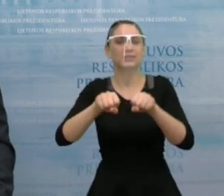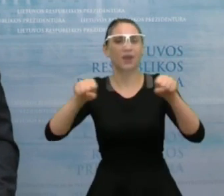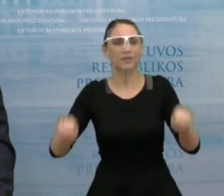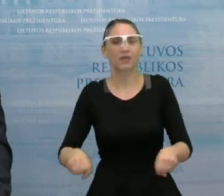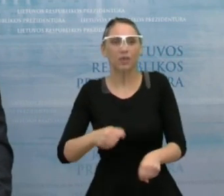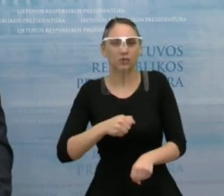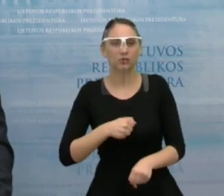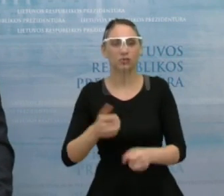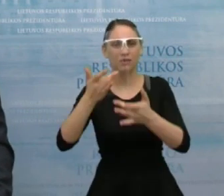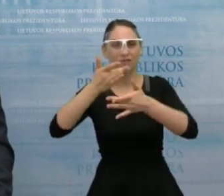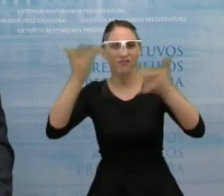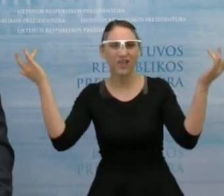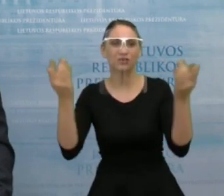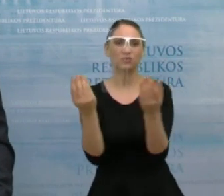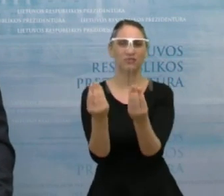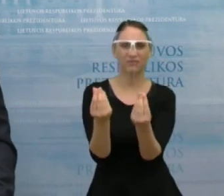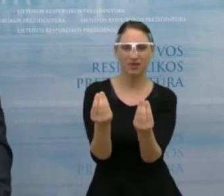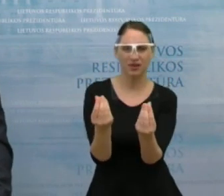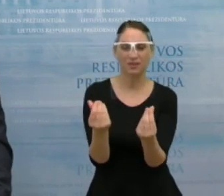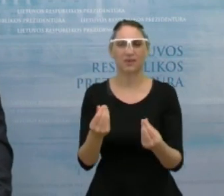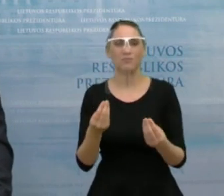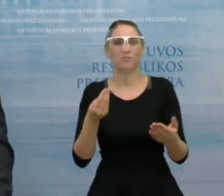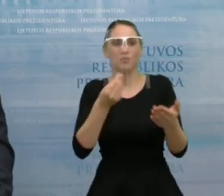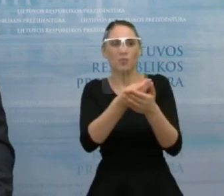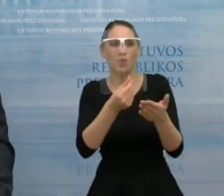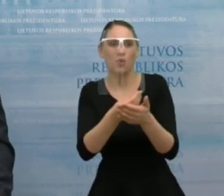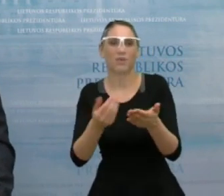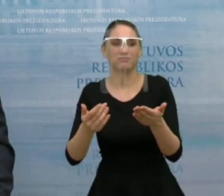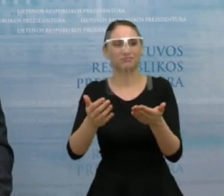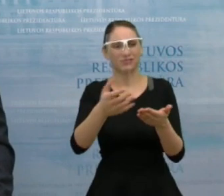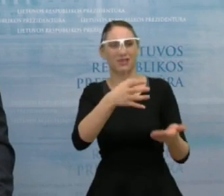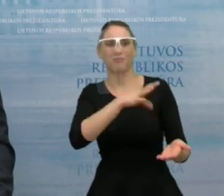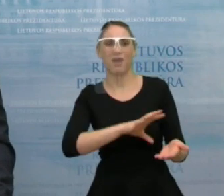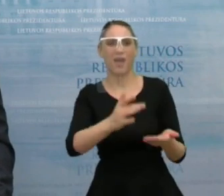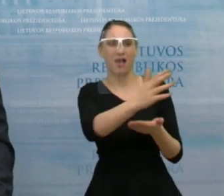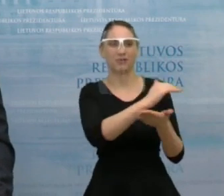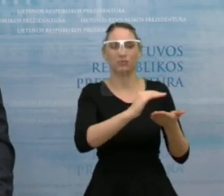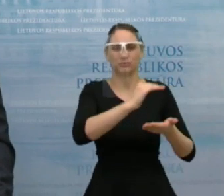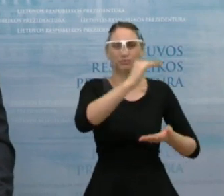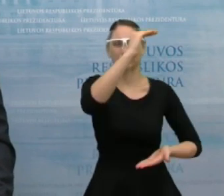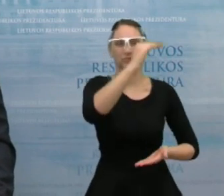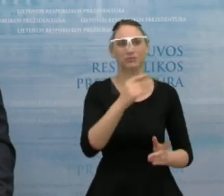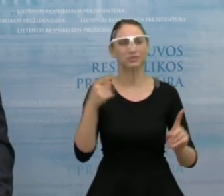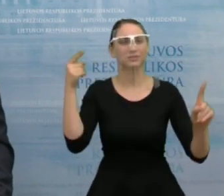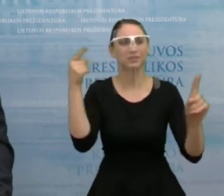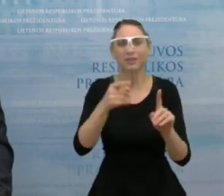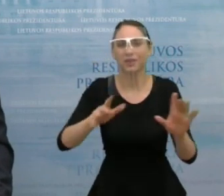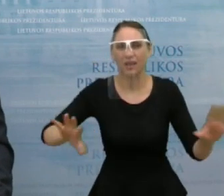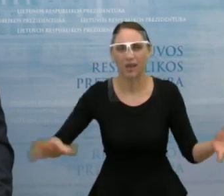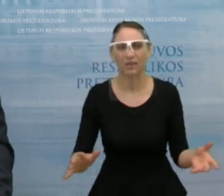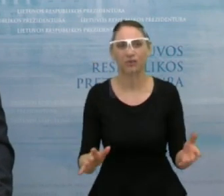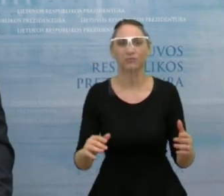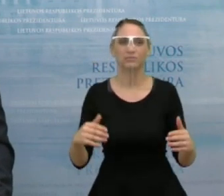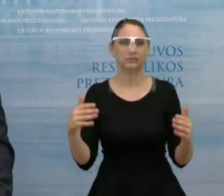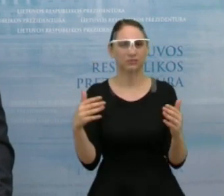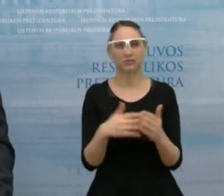viršųjų finansų apimtis ir mokestinės pajamos jos auktų ir pasiektų tą optimalų